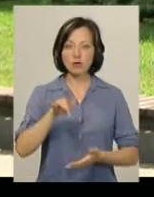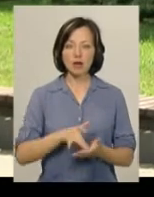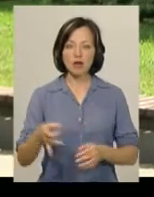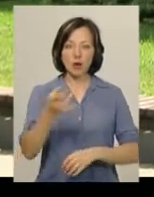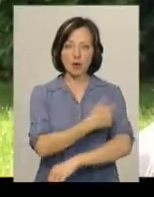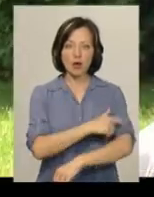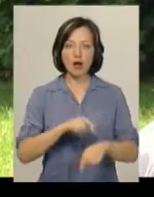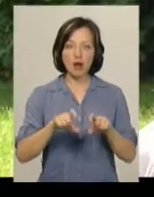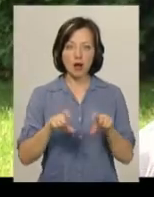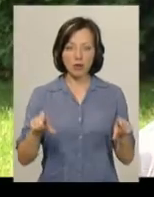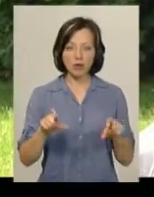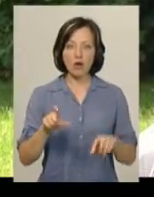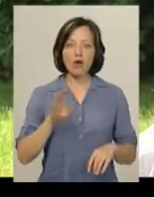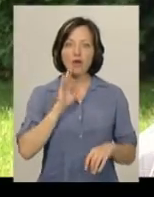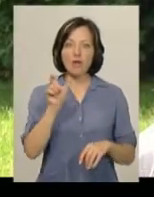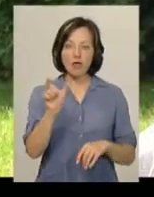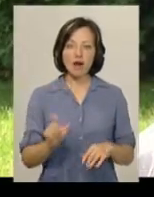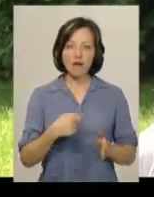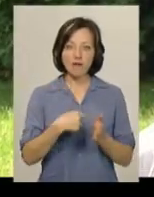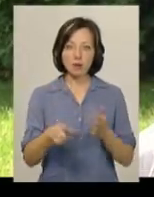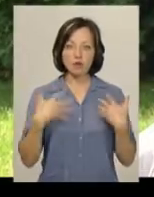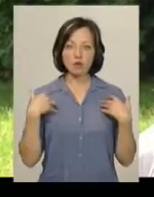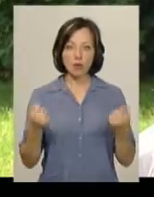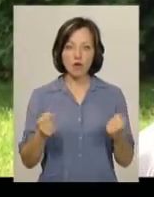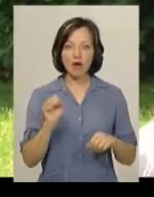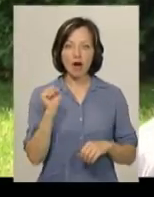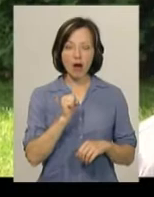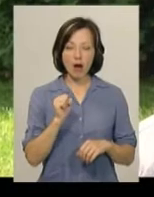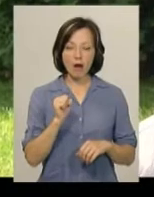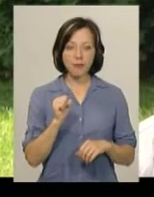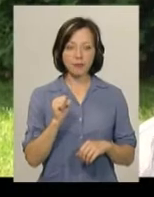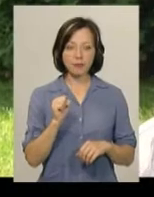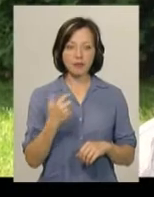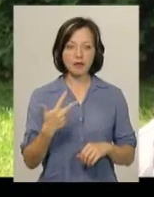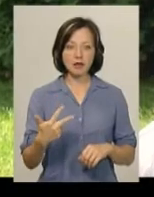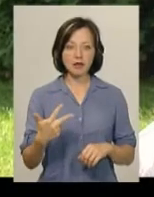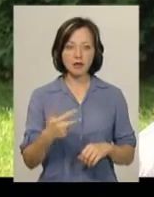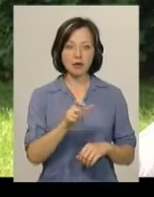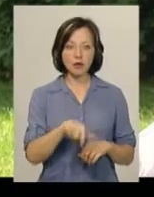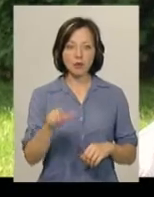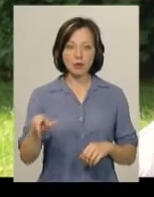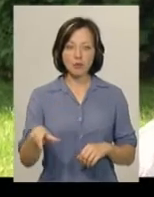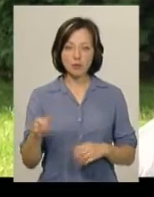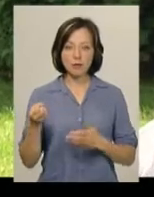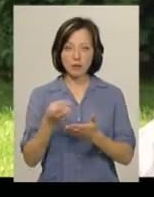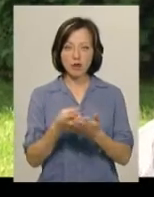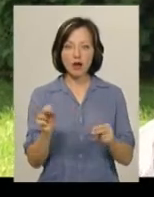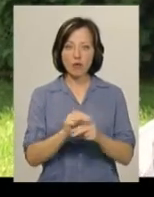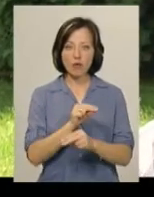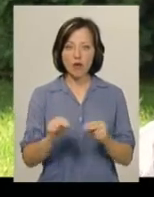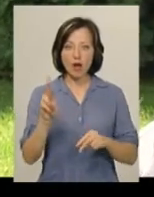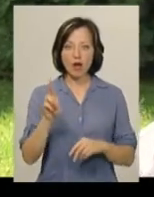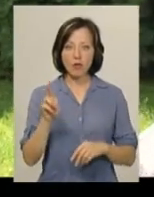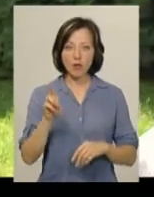районі лікарні. Вона виписана, здорова, а ті три особи, які поступили на лікування в